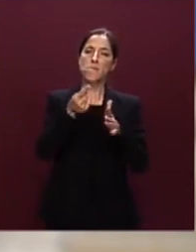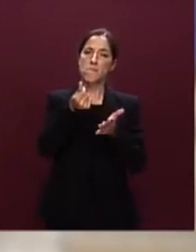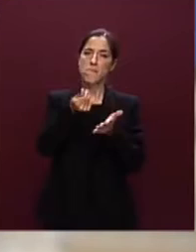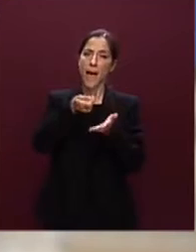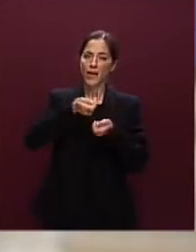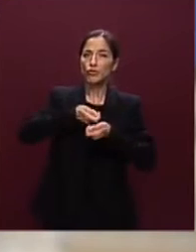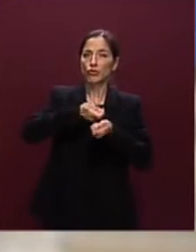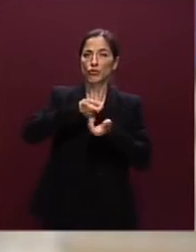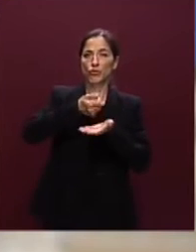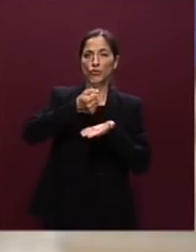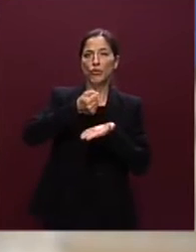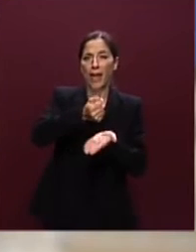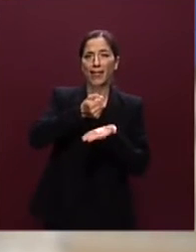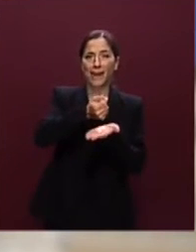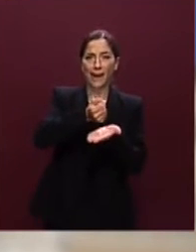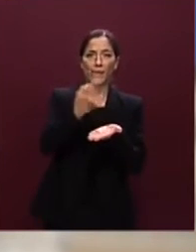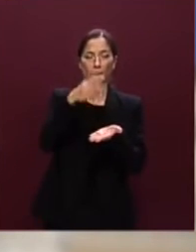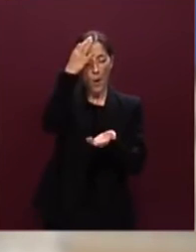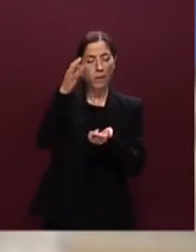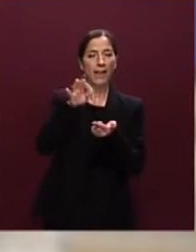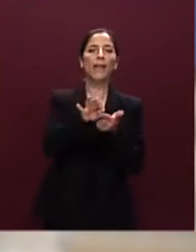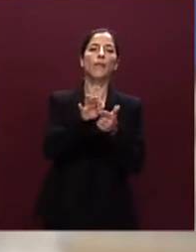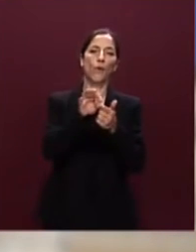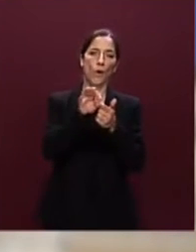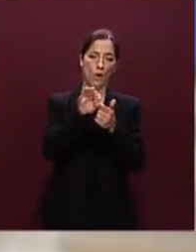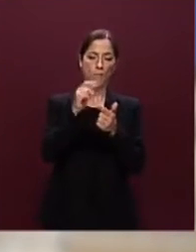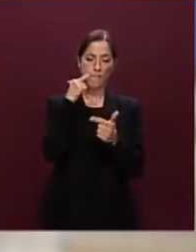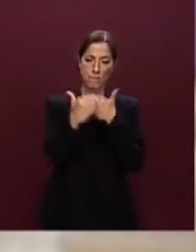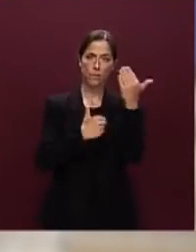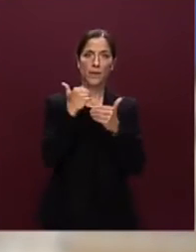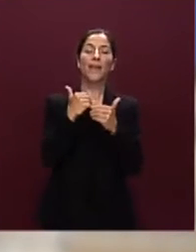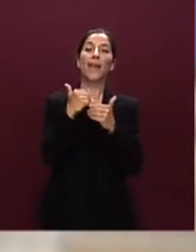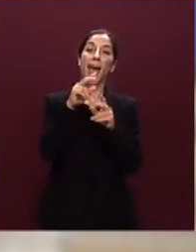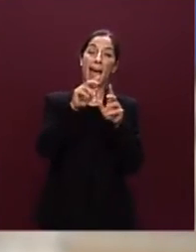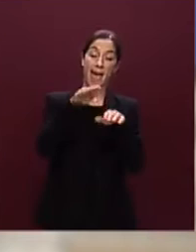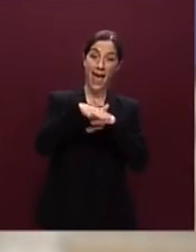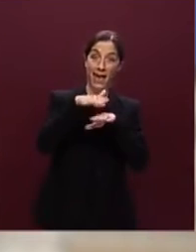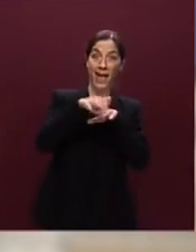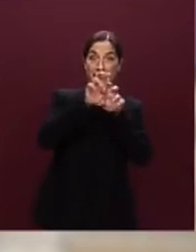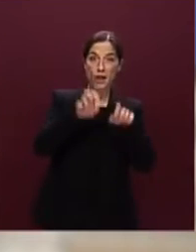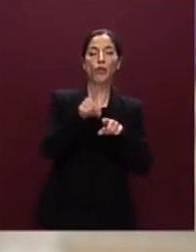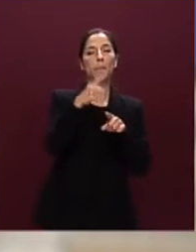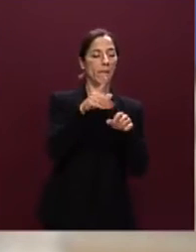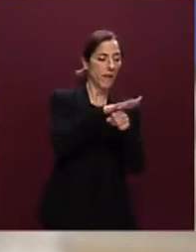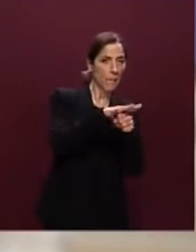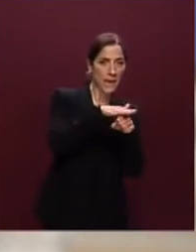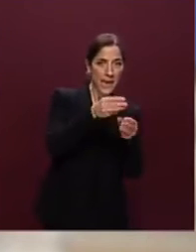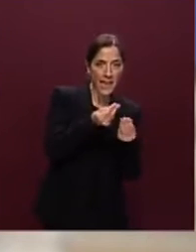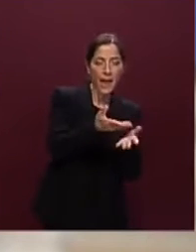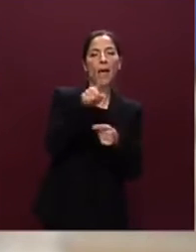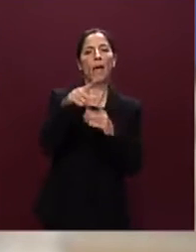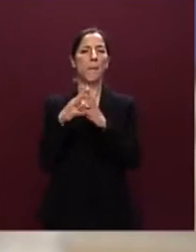affrontare il tema dell'efficientamento energetico per famiglie e per imprese In questa direzione è